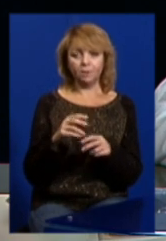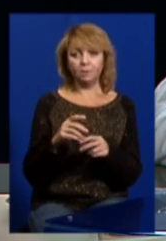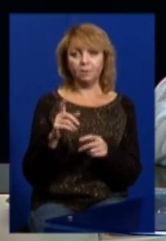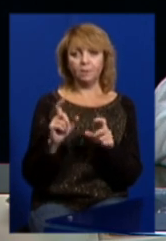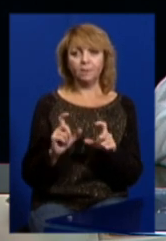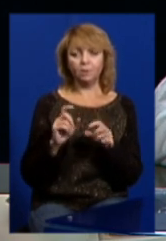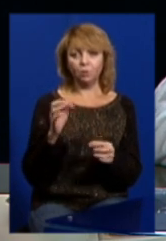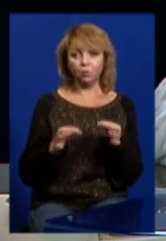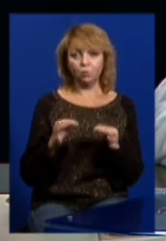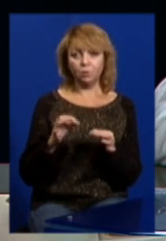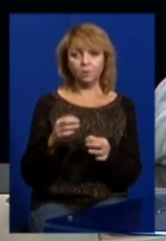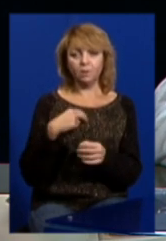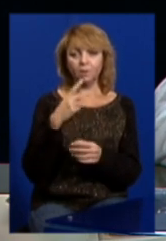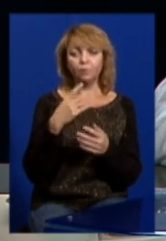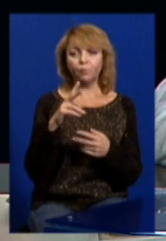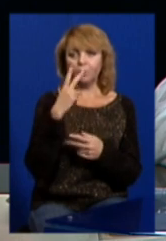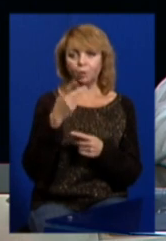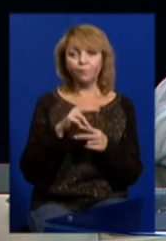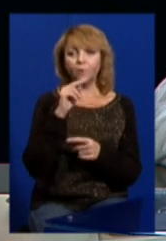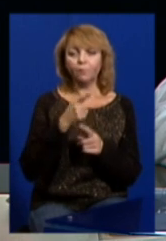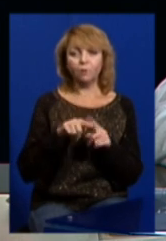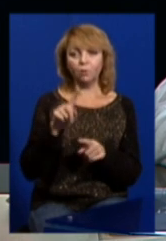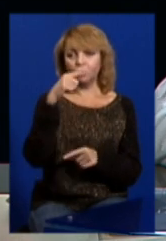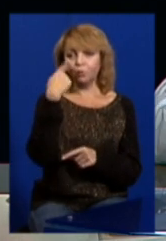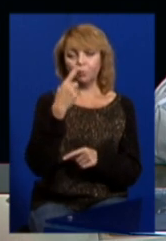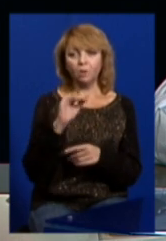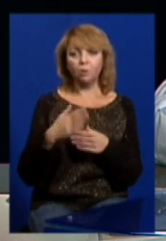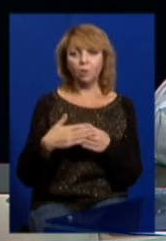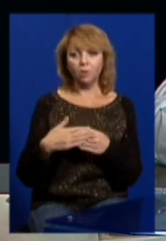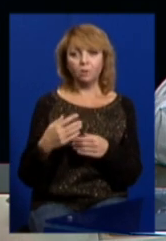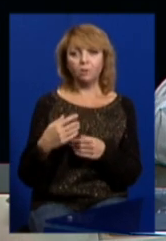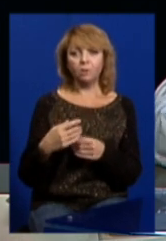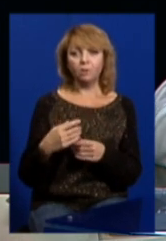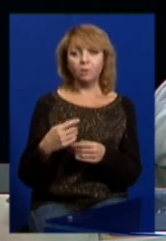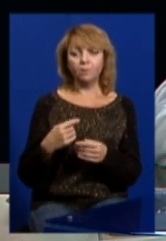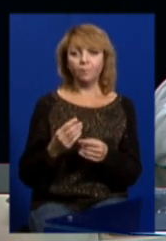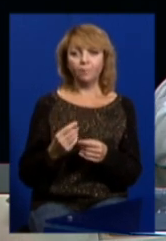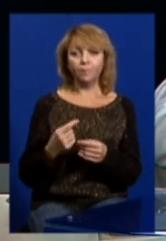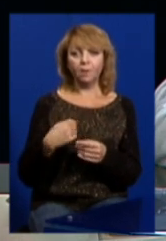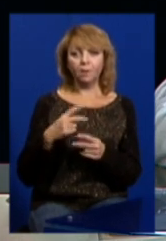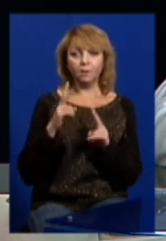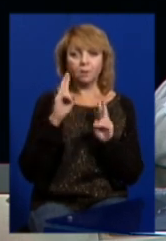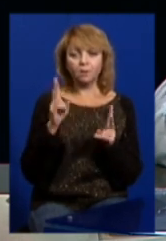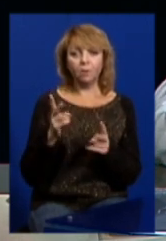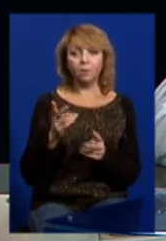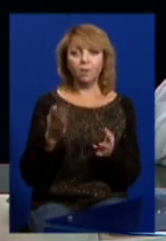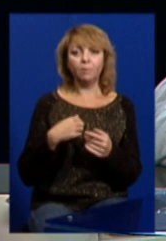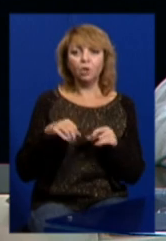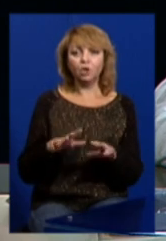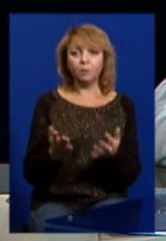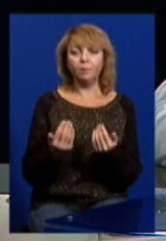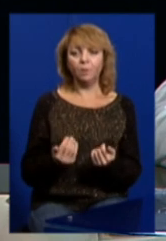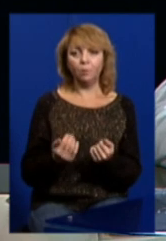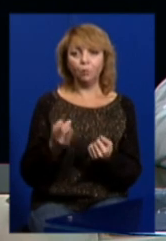вина особи цієї не доведена, що мабуть, я не знаю, яке рішення ми приймемо, вже так